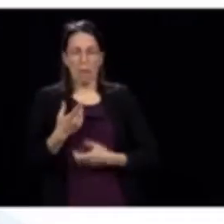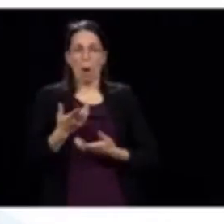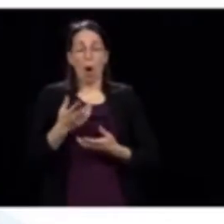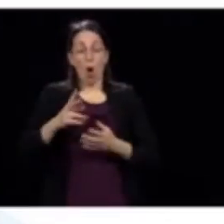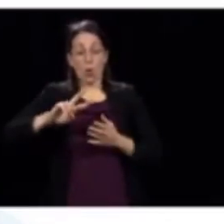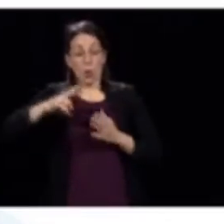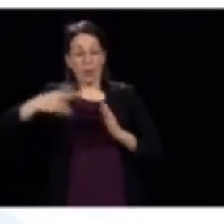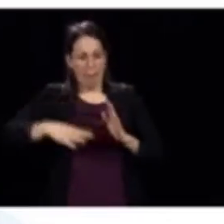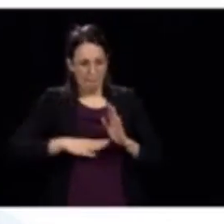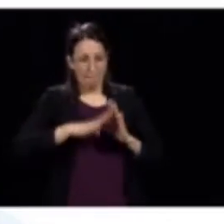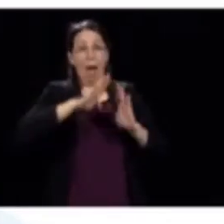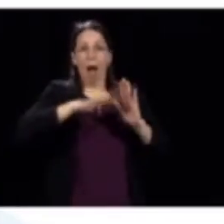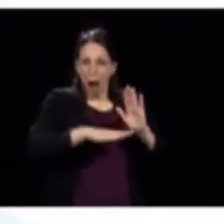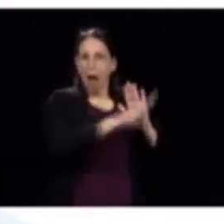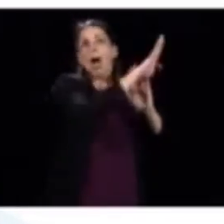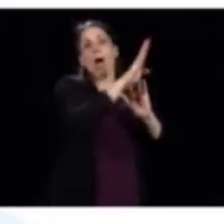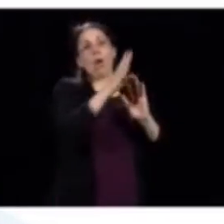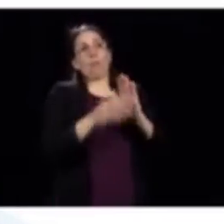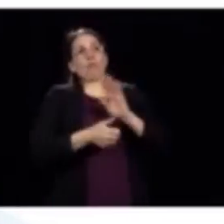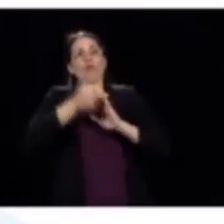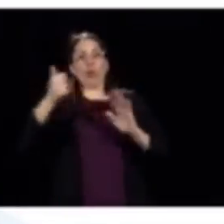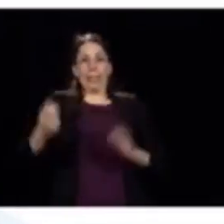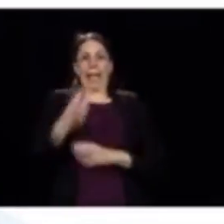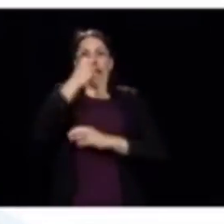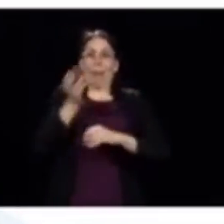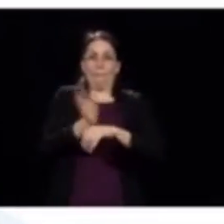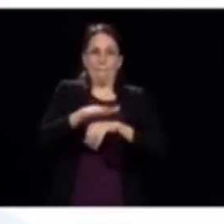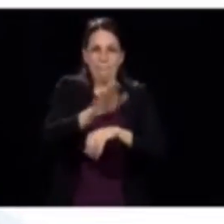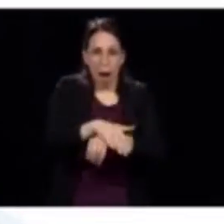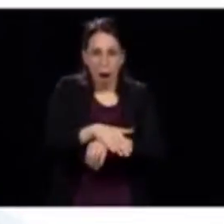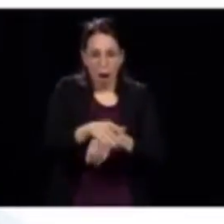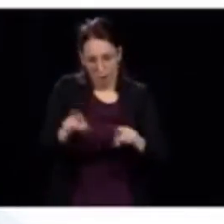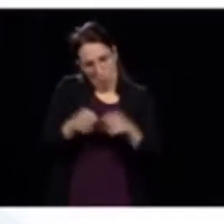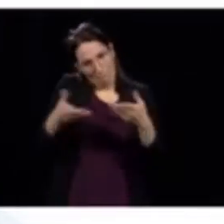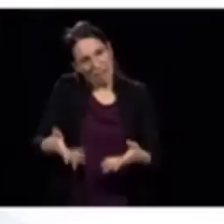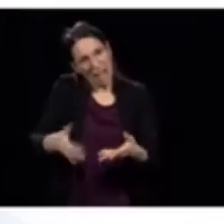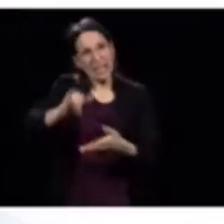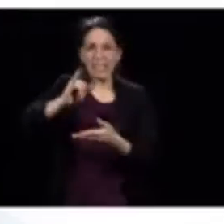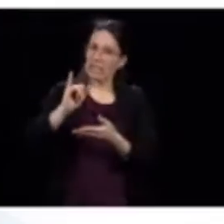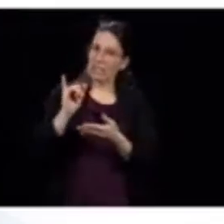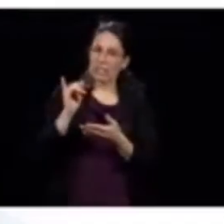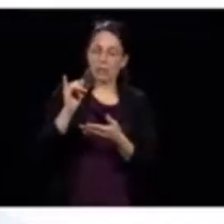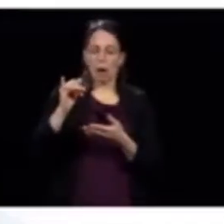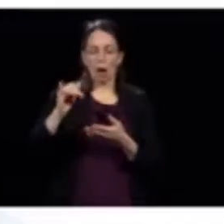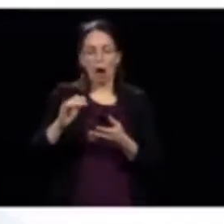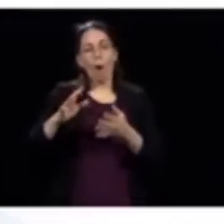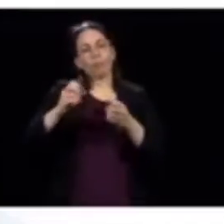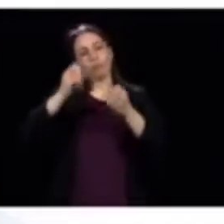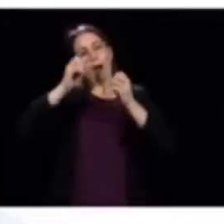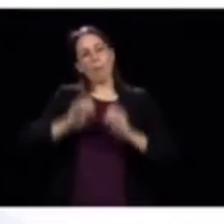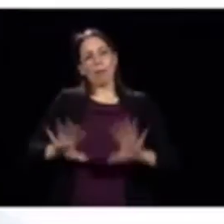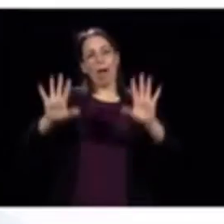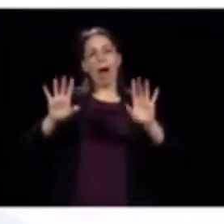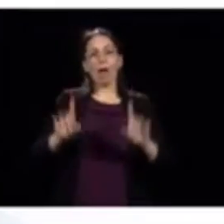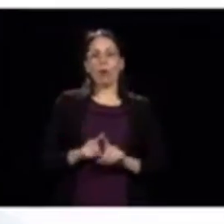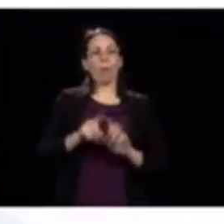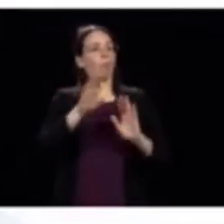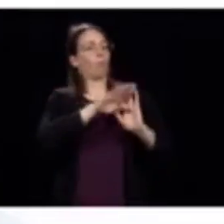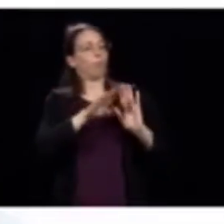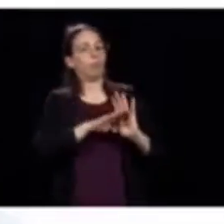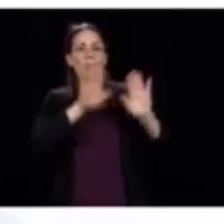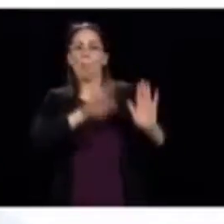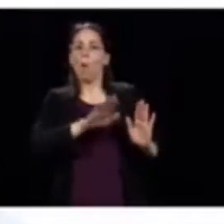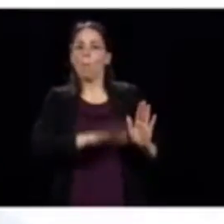meurtrière que la première. Si on relâche, est-ce qu'il n pas un risque? Et comment vous allez doser pour faire en sorte de ne pas vous retrouver avec un